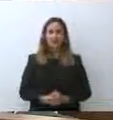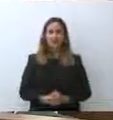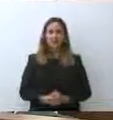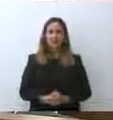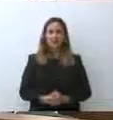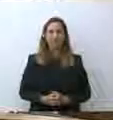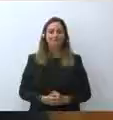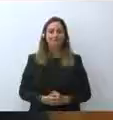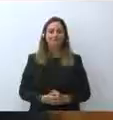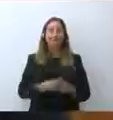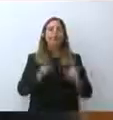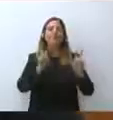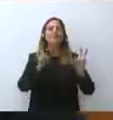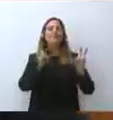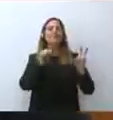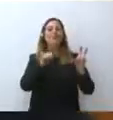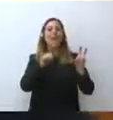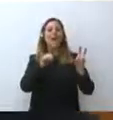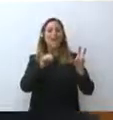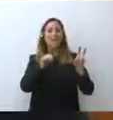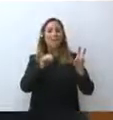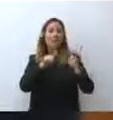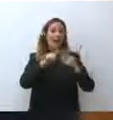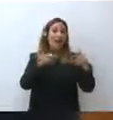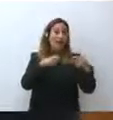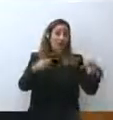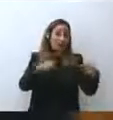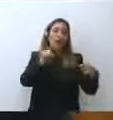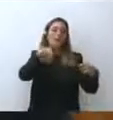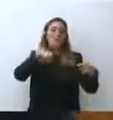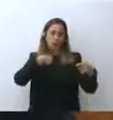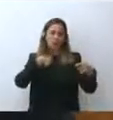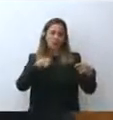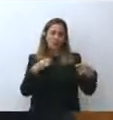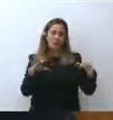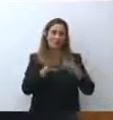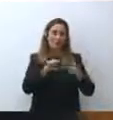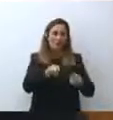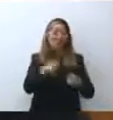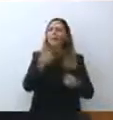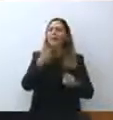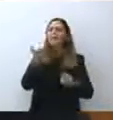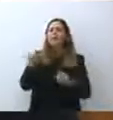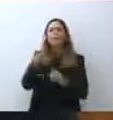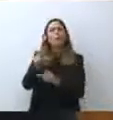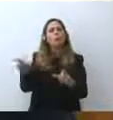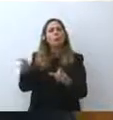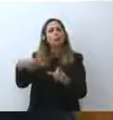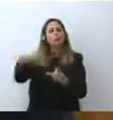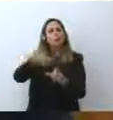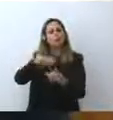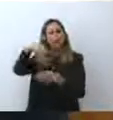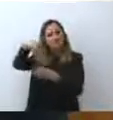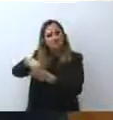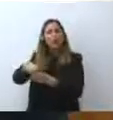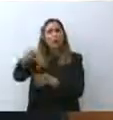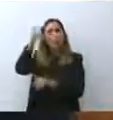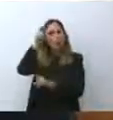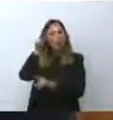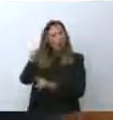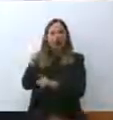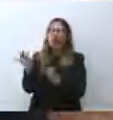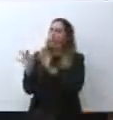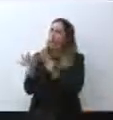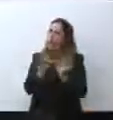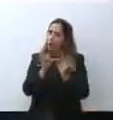Ritorno un po' anche io sul tema legale, ha detto i membri del mio governo vanno molto d'accordo, il chiarimento politico lo devono fare